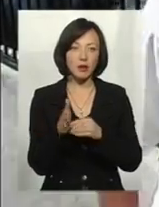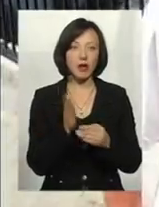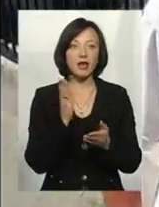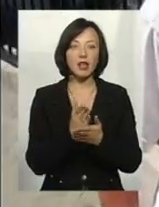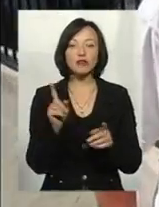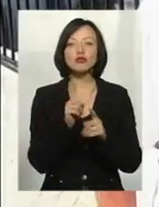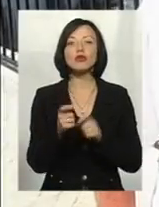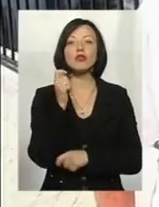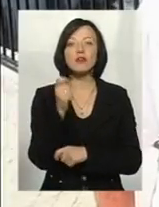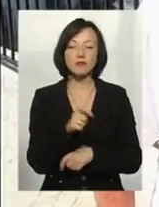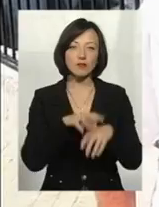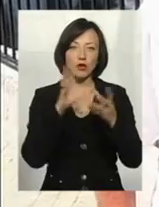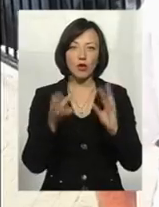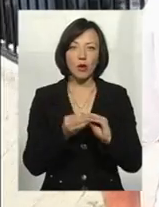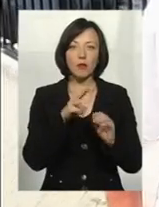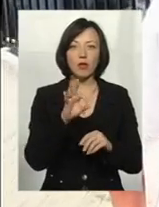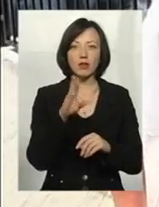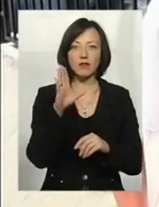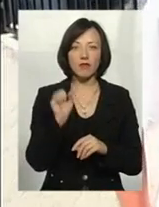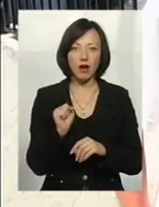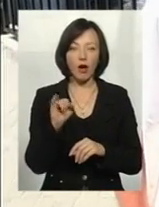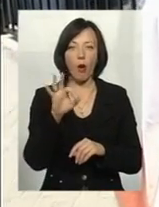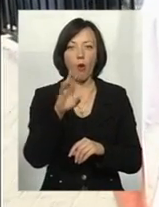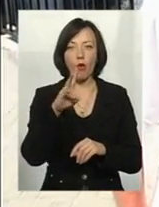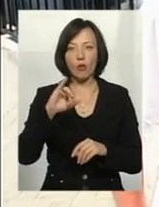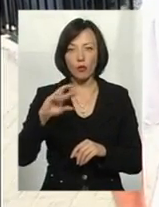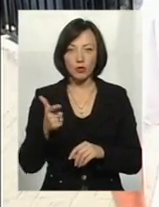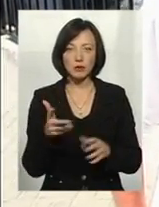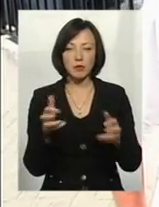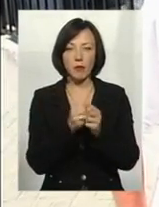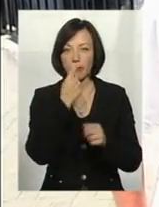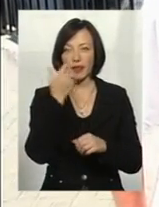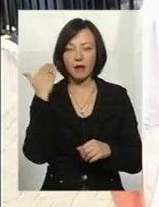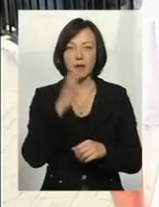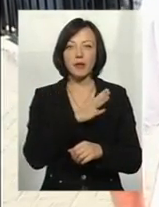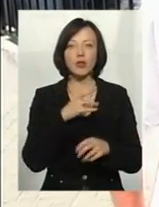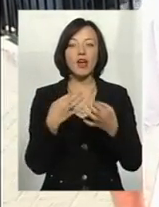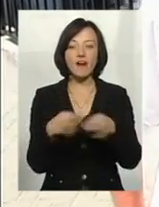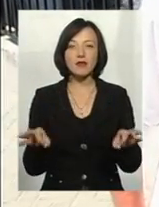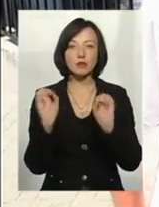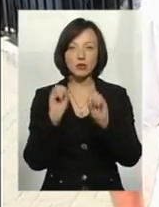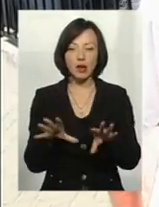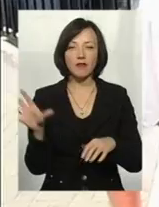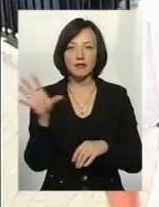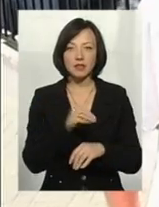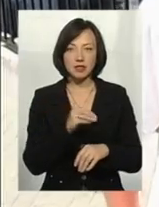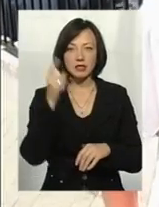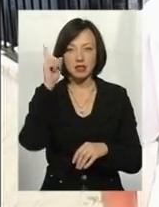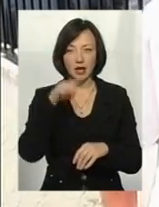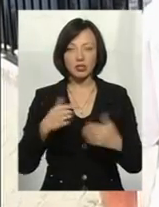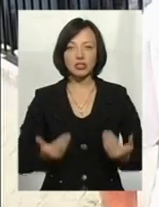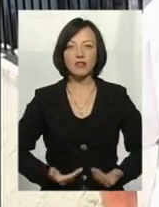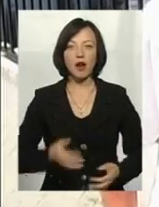що саме? А все, і плотва, і окуня піймав, недавно був. Ну, я їх випускаю всіх. Знаєте,